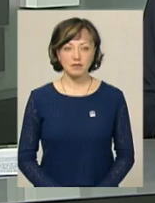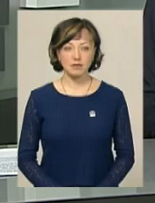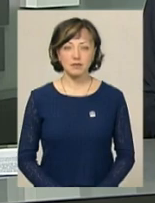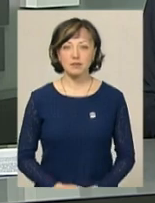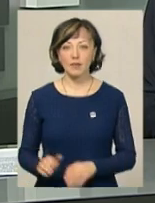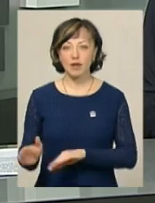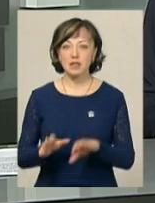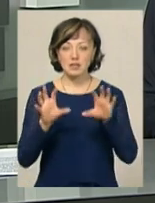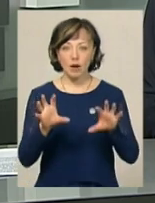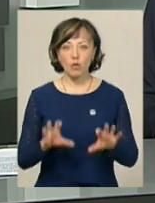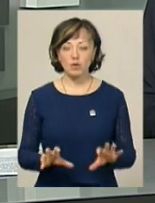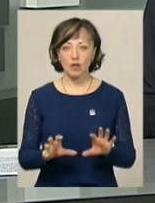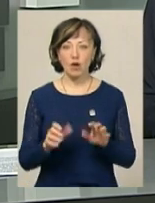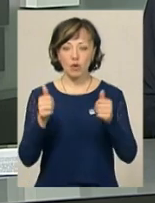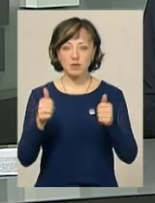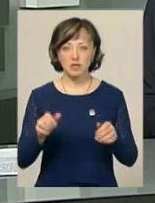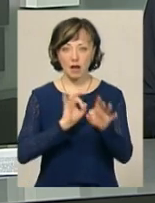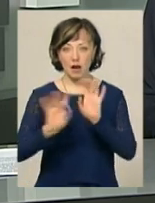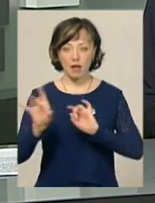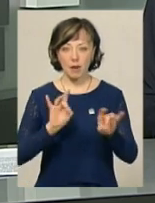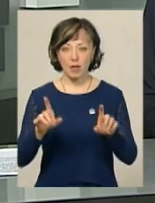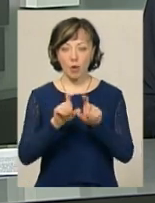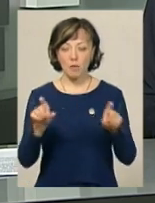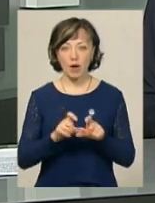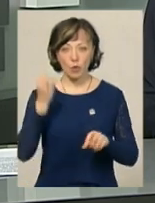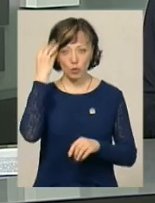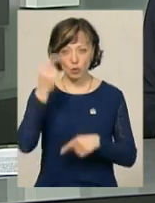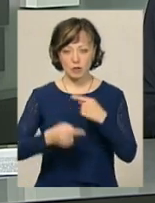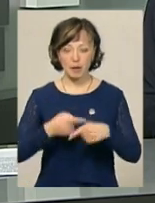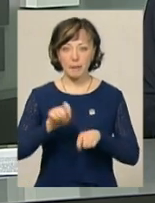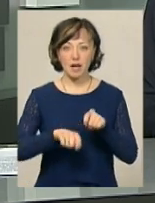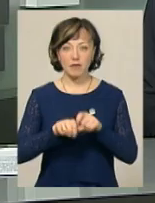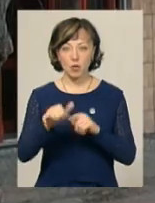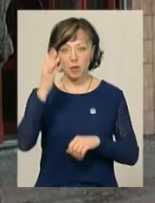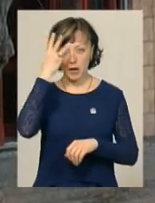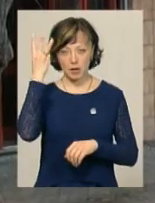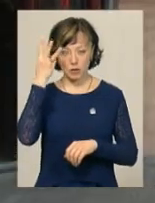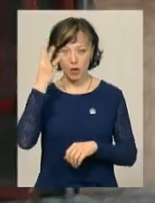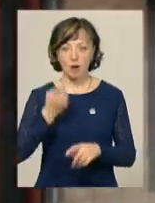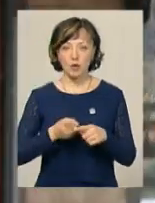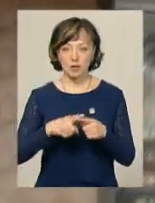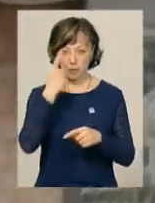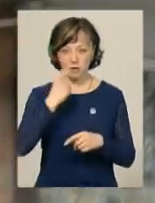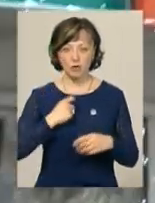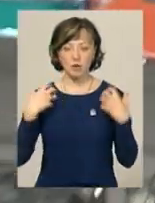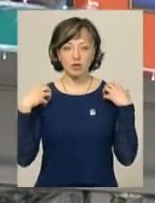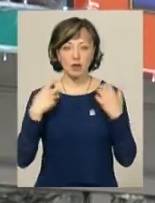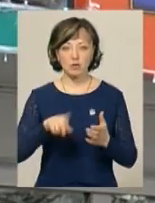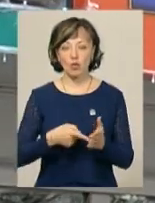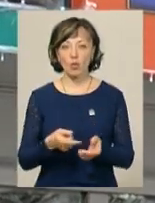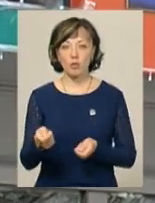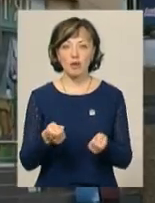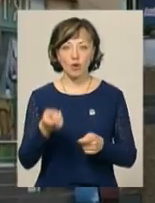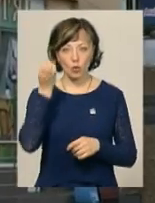Законність розміщення рекламних вивісок на об'єктах культурної спадщини перевірять у Хмельницькому. Про це нам повідомив начальник міського